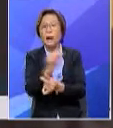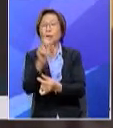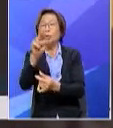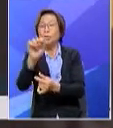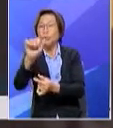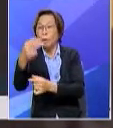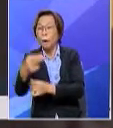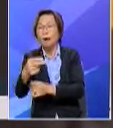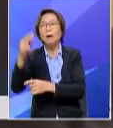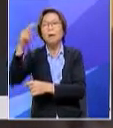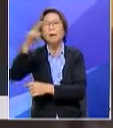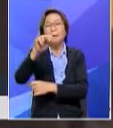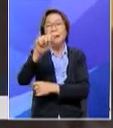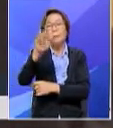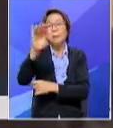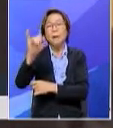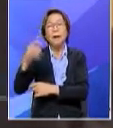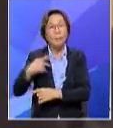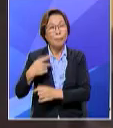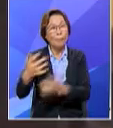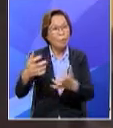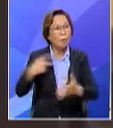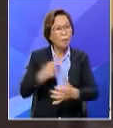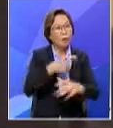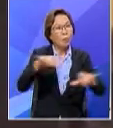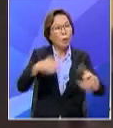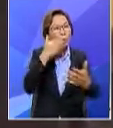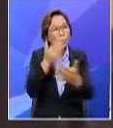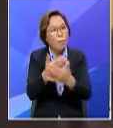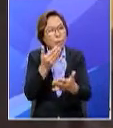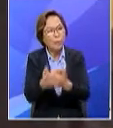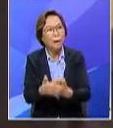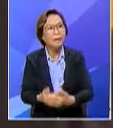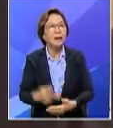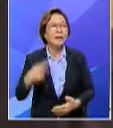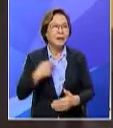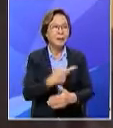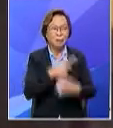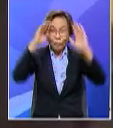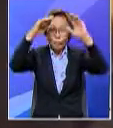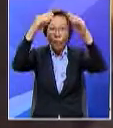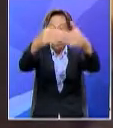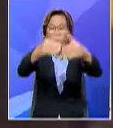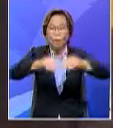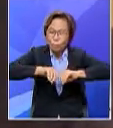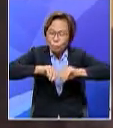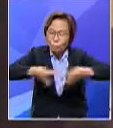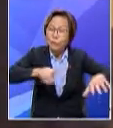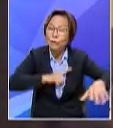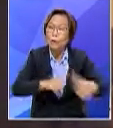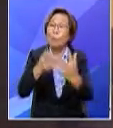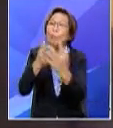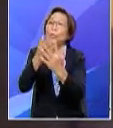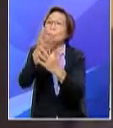mengajar kita bawa berbisnes sebab ada kebaikannya jadi bukan saja kita fokus berdakwah di segi sudut nasyik kadang-kadang kita boleh berdakwah